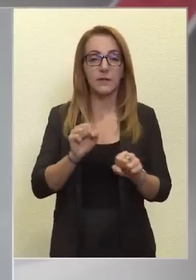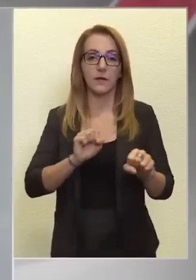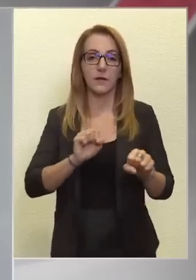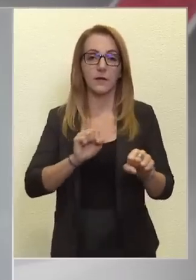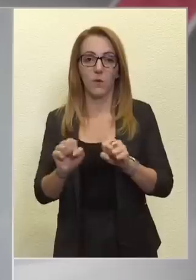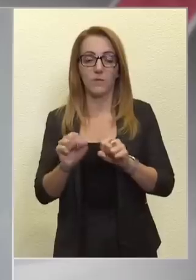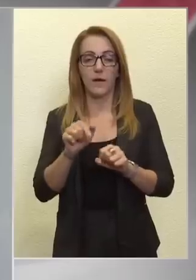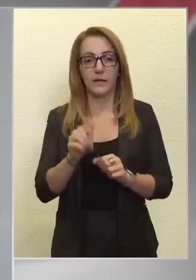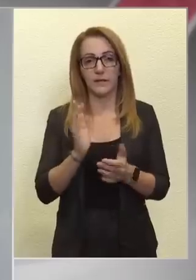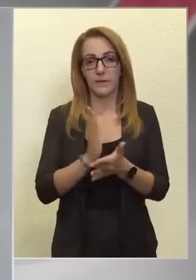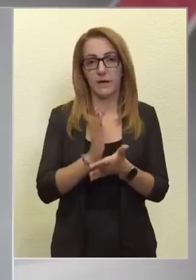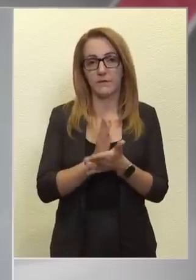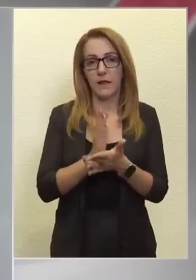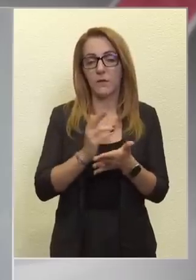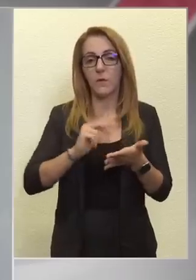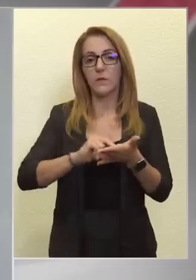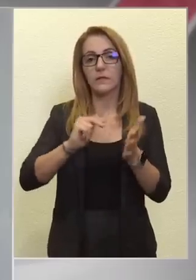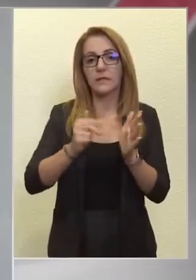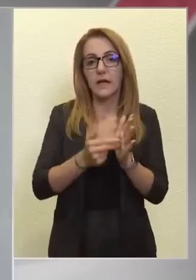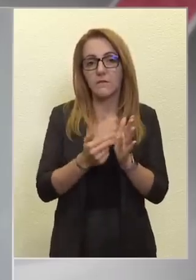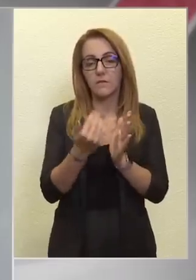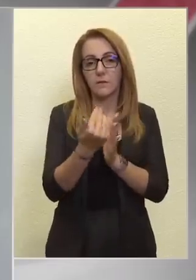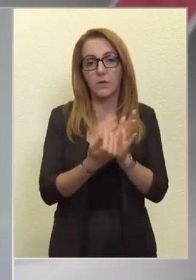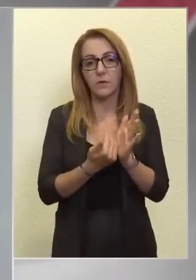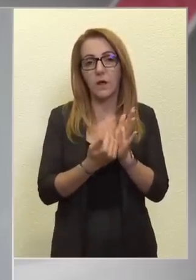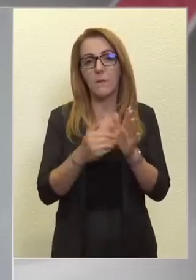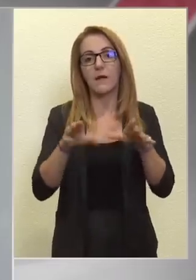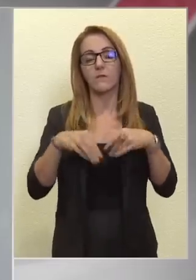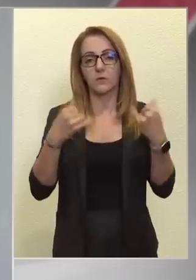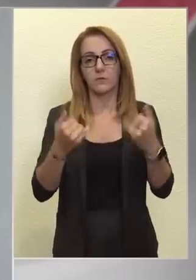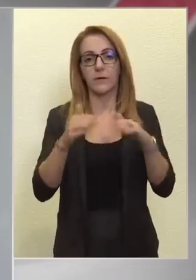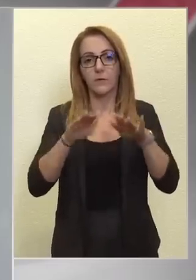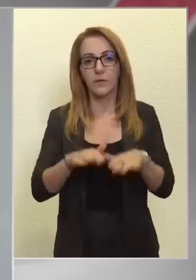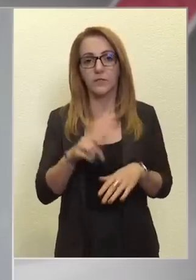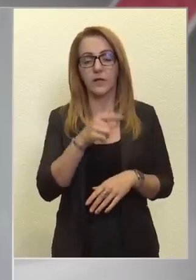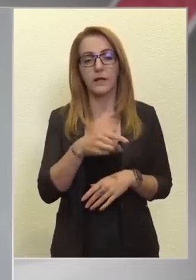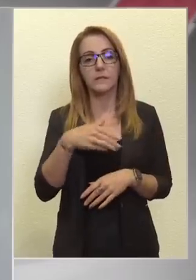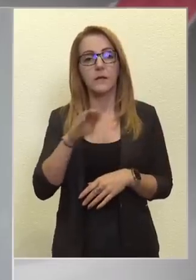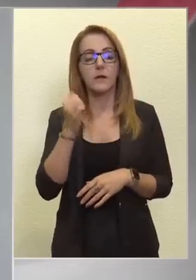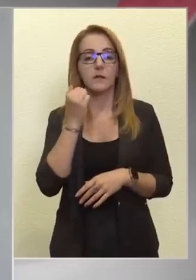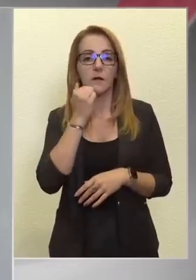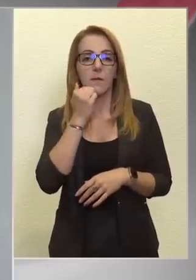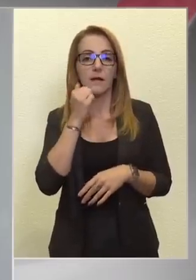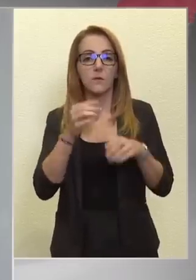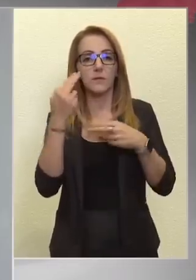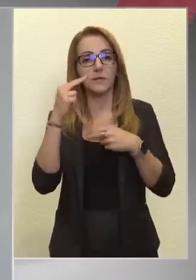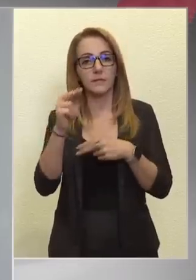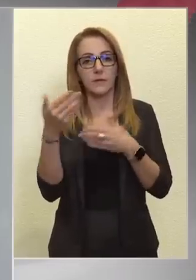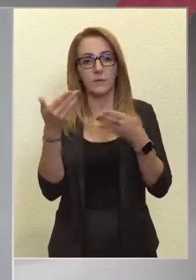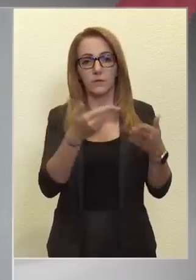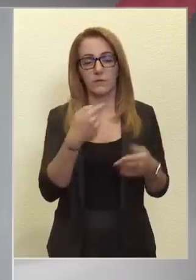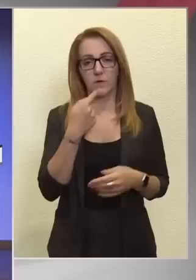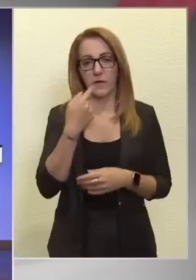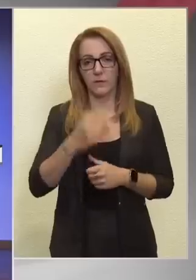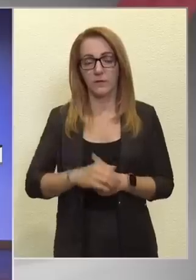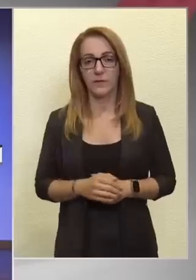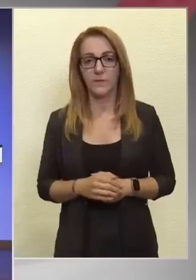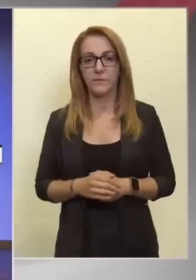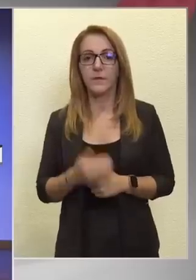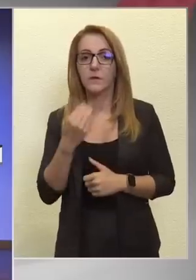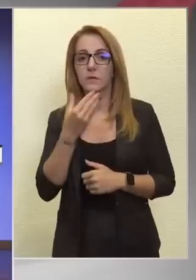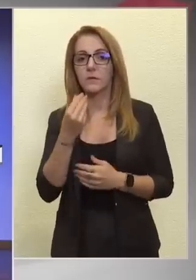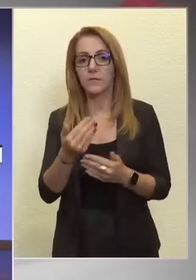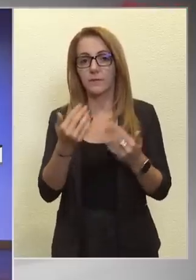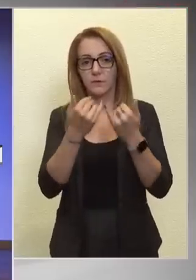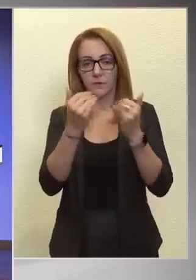kormány ennek megfelelő tervet, programot fogadott el a mai ülésén. Ezt Nagymárton miniszter úr fogja örökkel ismertetni. Köszönöm